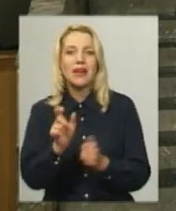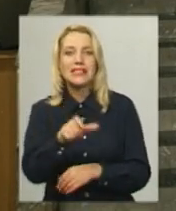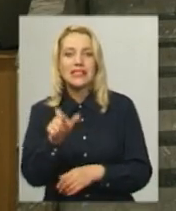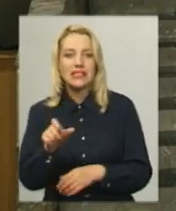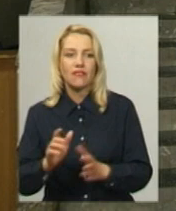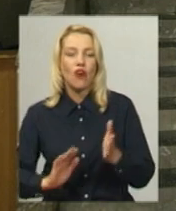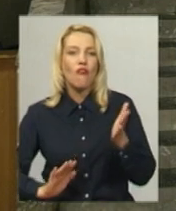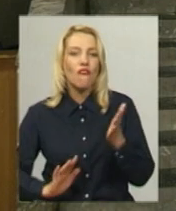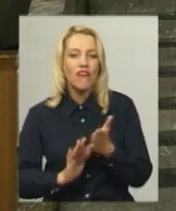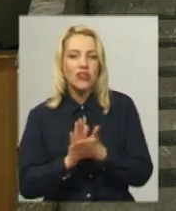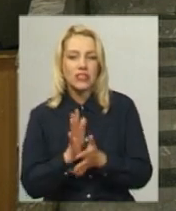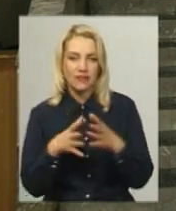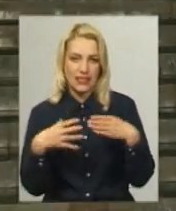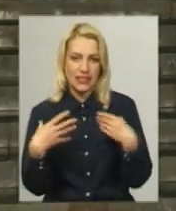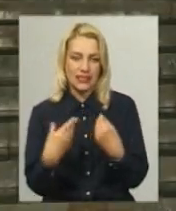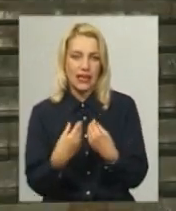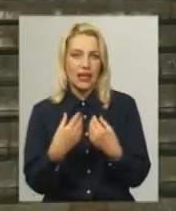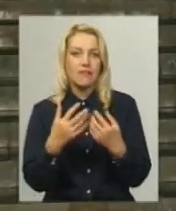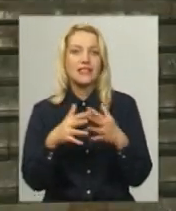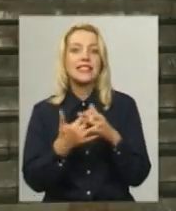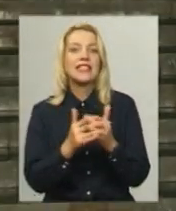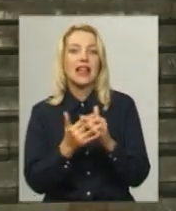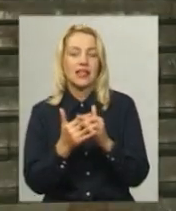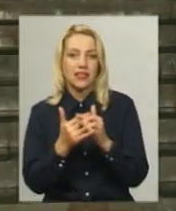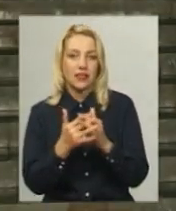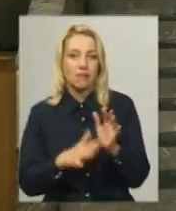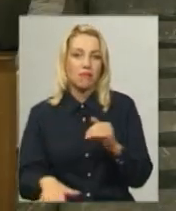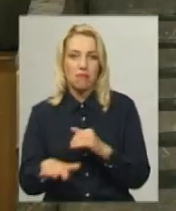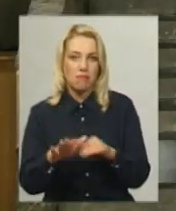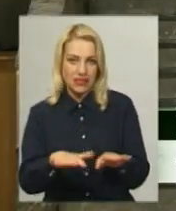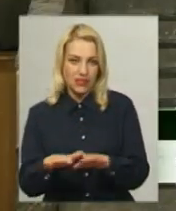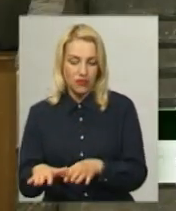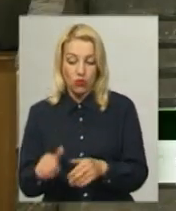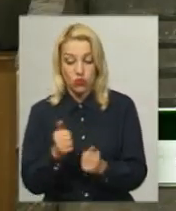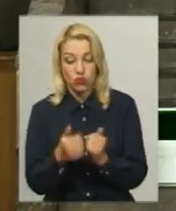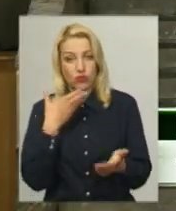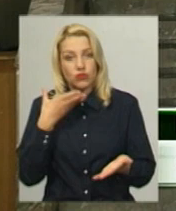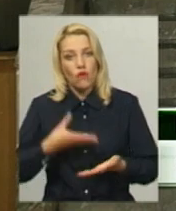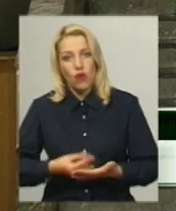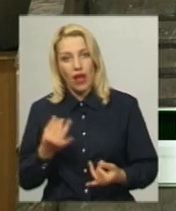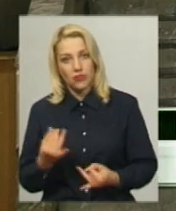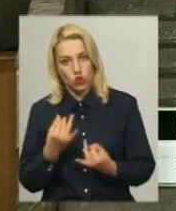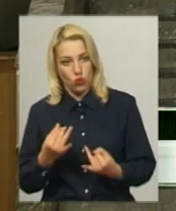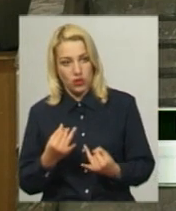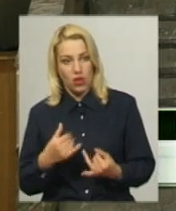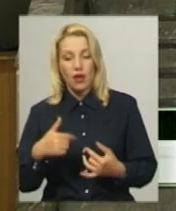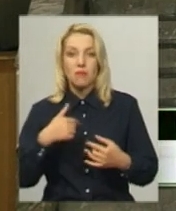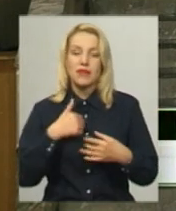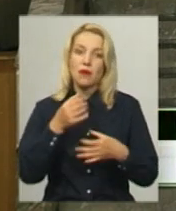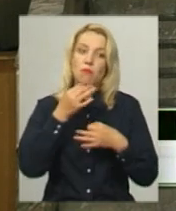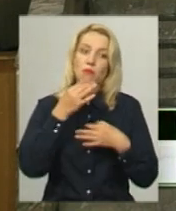сільської місцевості. У кожного своя історія. Мені подобаються гарні